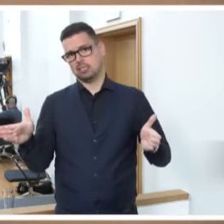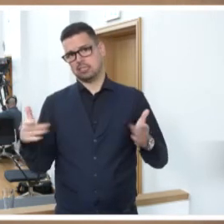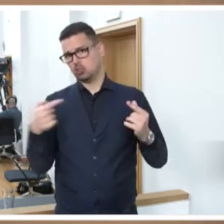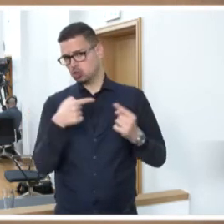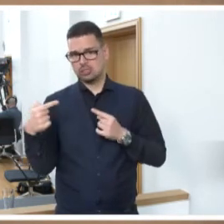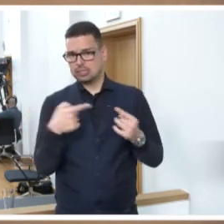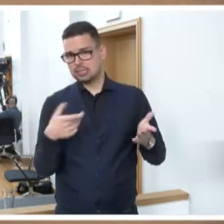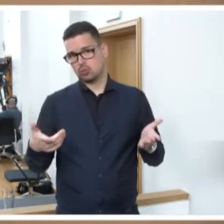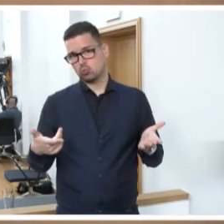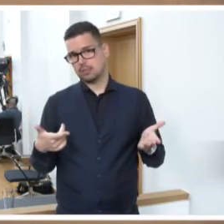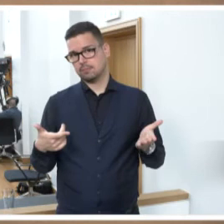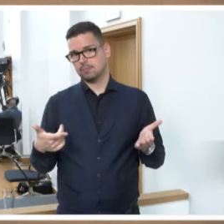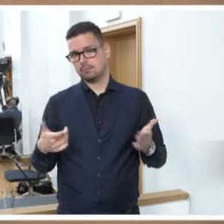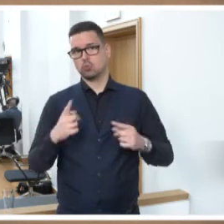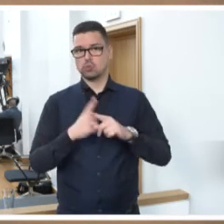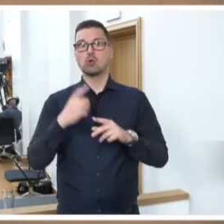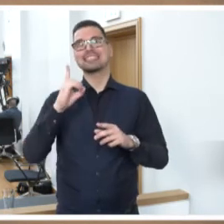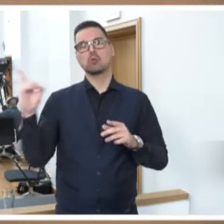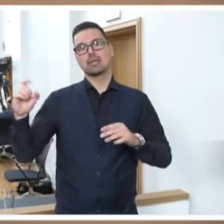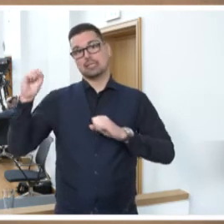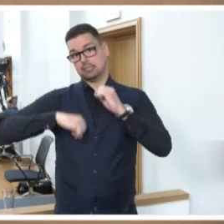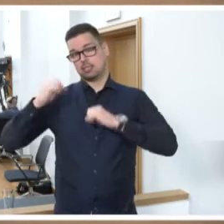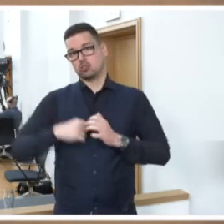zerstört auch Demokratie.